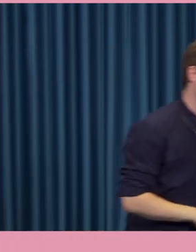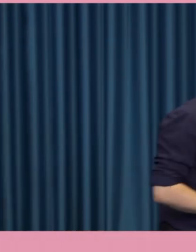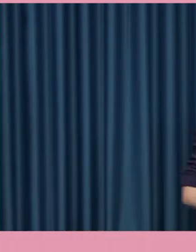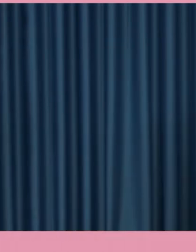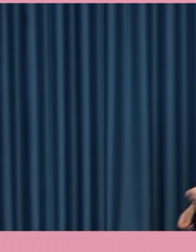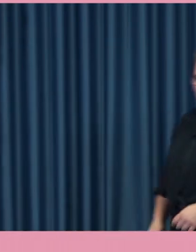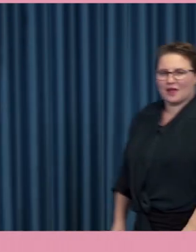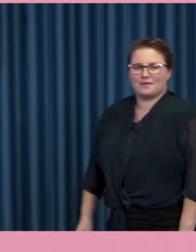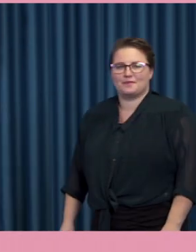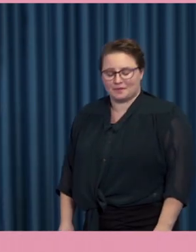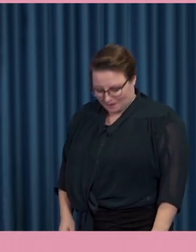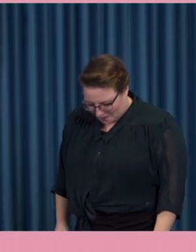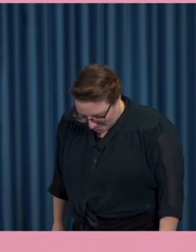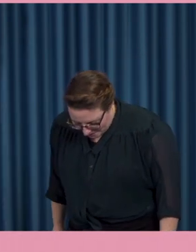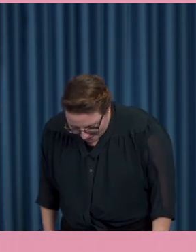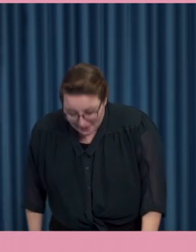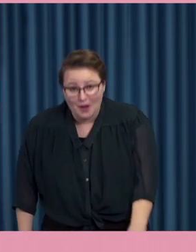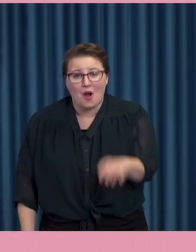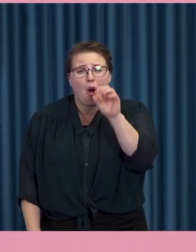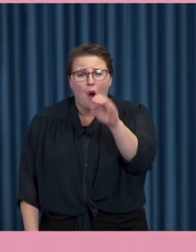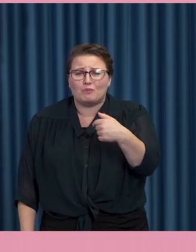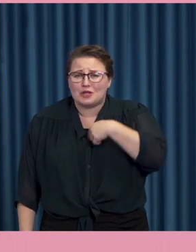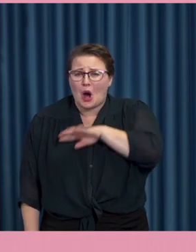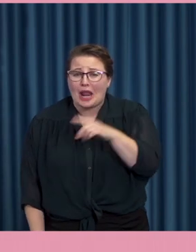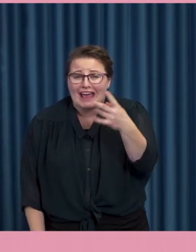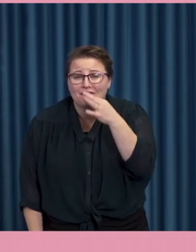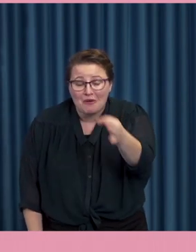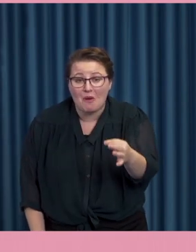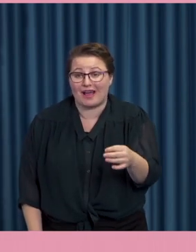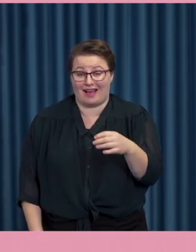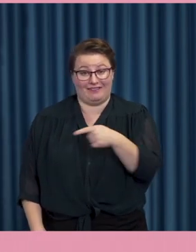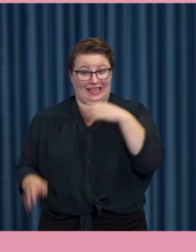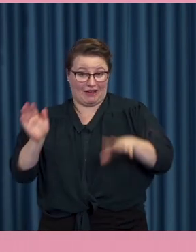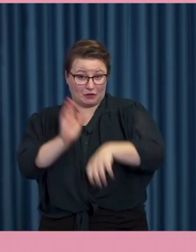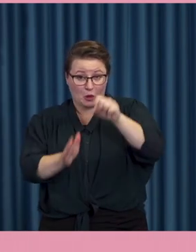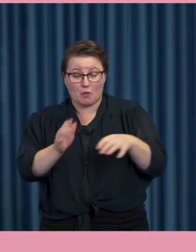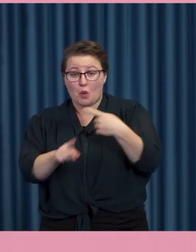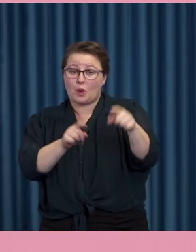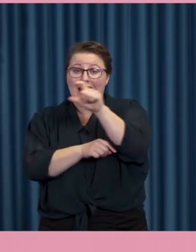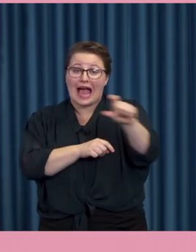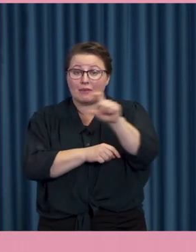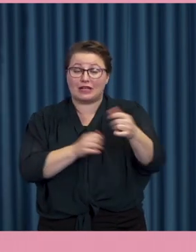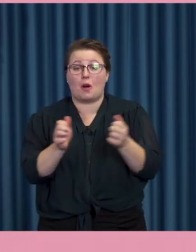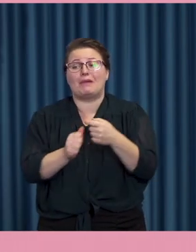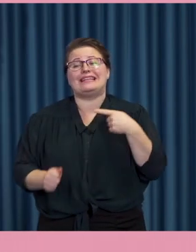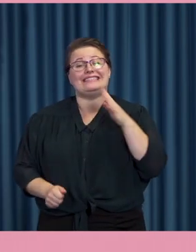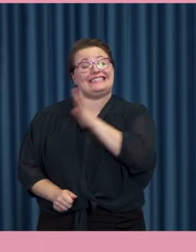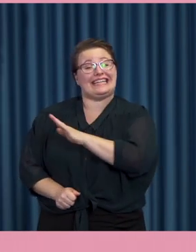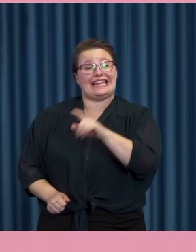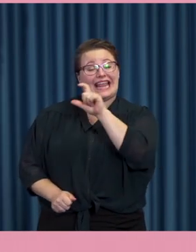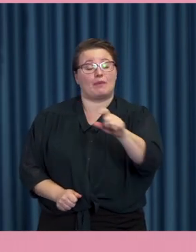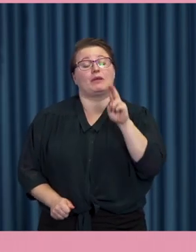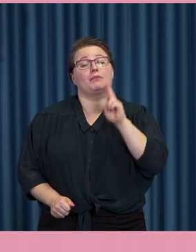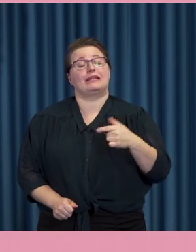av alla ämnen som vi har berört idag så kanske det här är det som jag känner att som ligger mig närmast om hjärtat. Jag har nämligen jobbat i